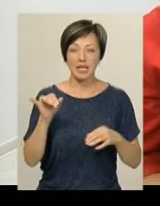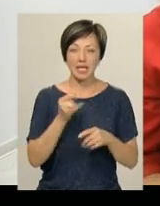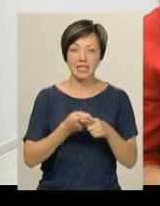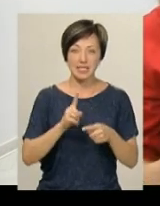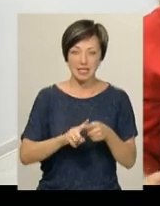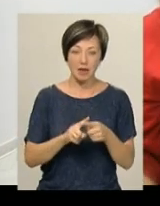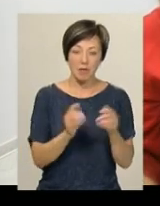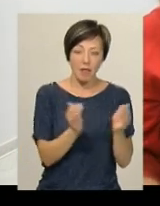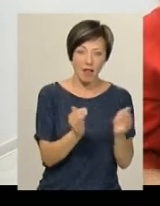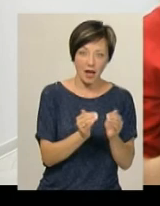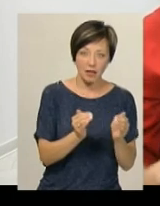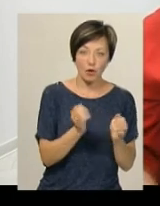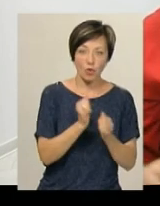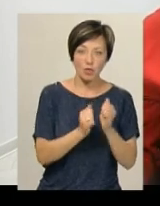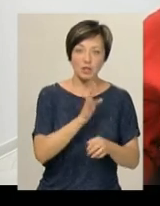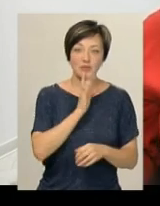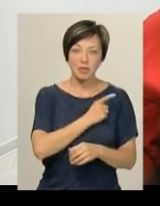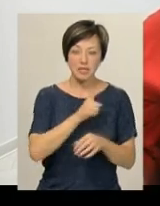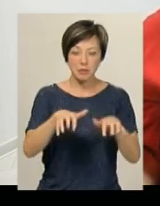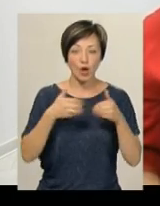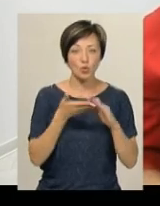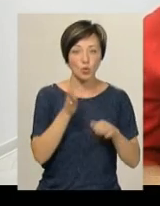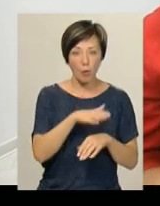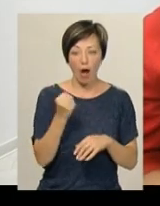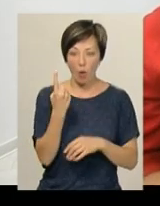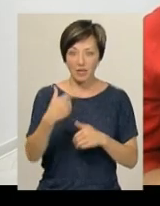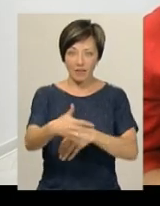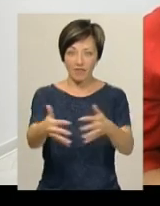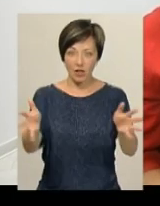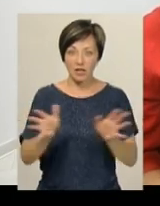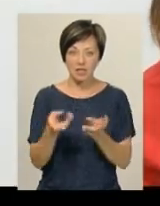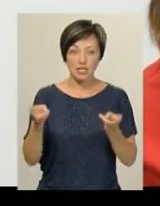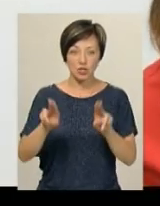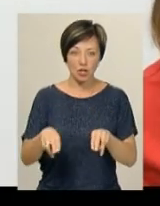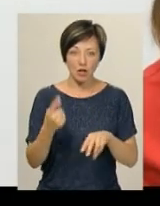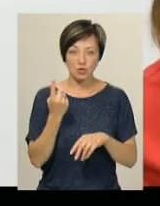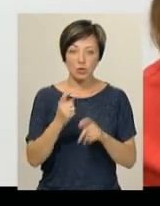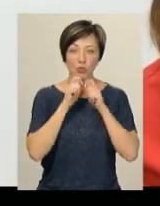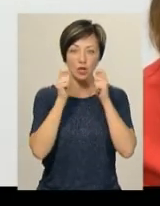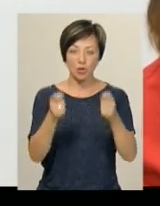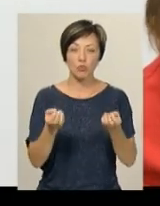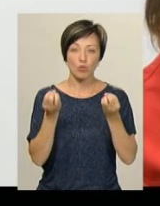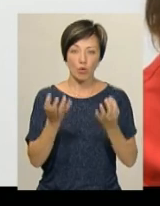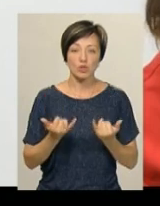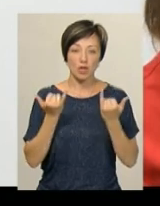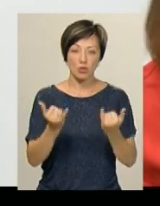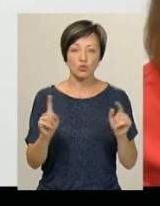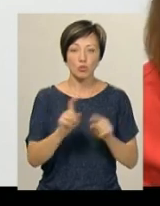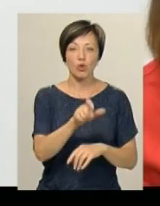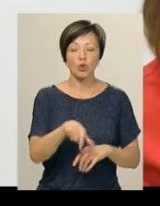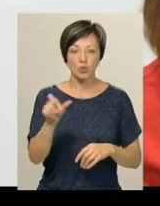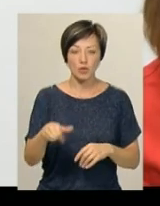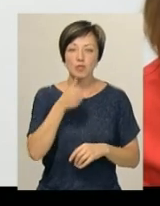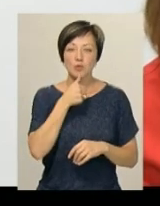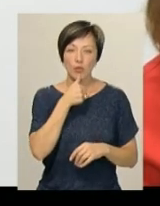маленькі коровачики, кожна майстриня забирає собі додому. А великий коровай в залишається. Це такий подарунок просто для того, щоб люди